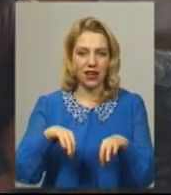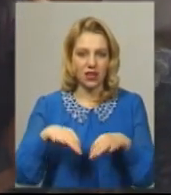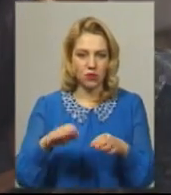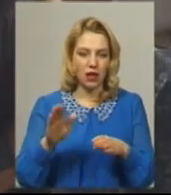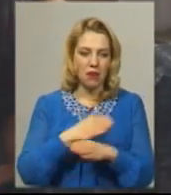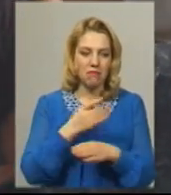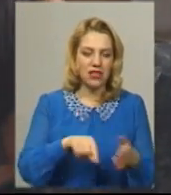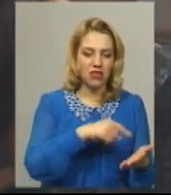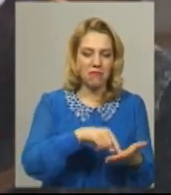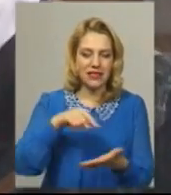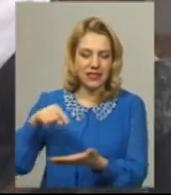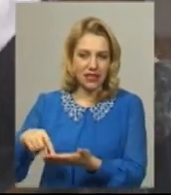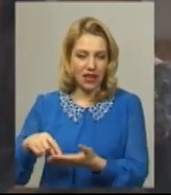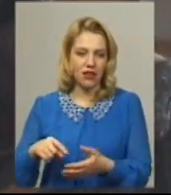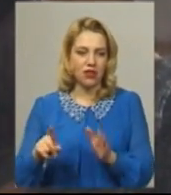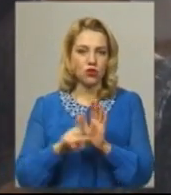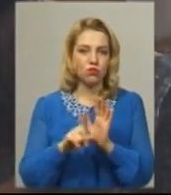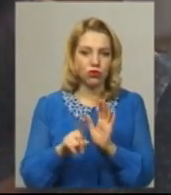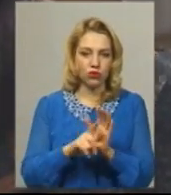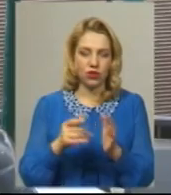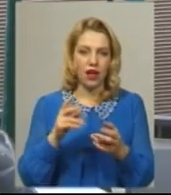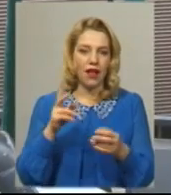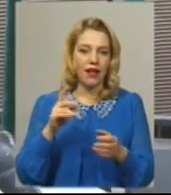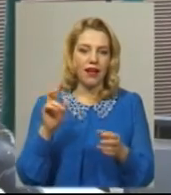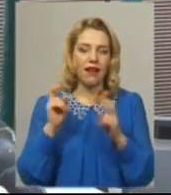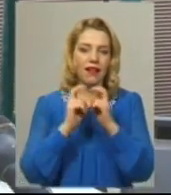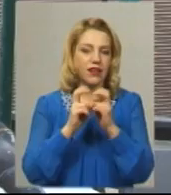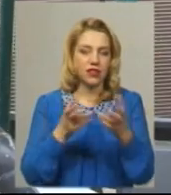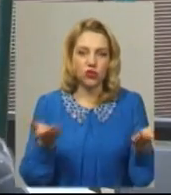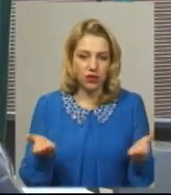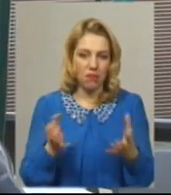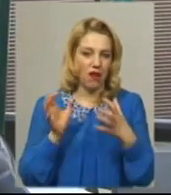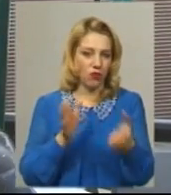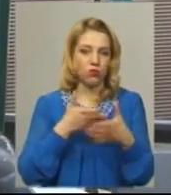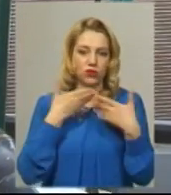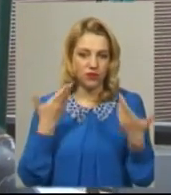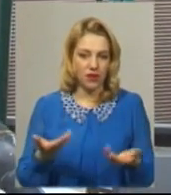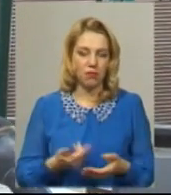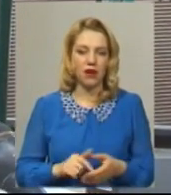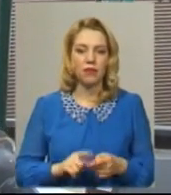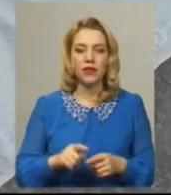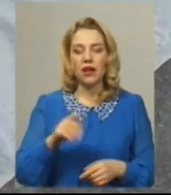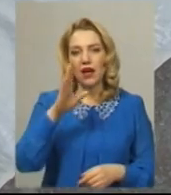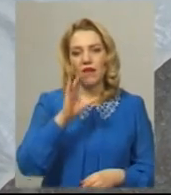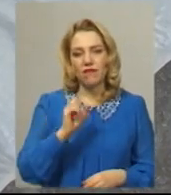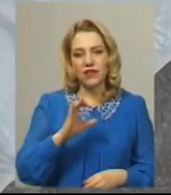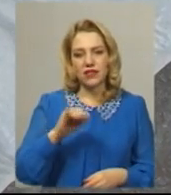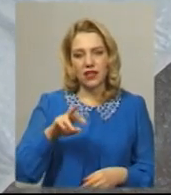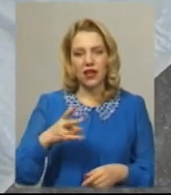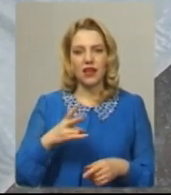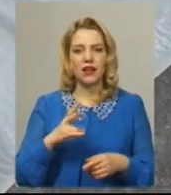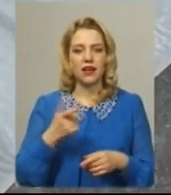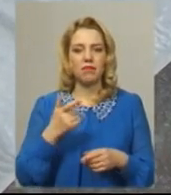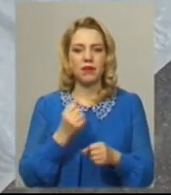відмінили автобуси, електрички, людей тут нас дуже мало. Василь Кравчук працює на цьому ринку більше 30 років. Продає